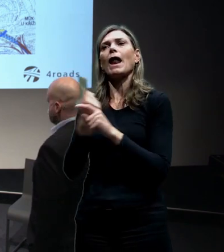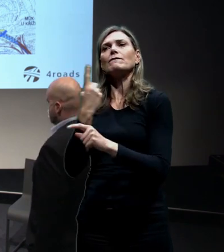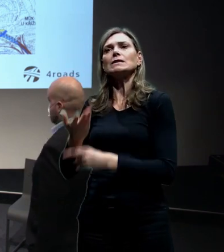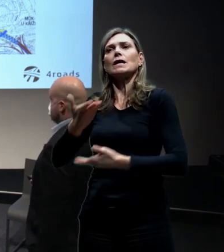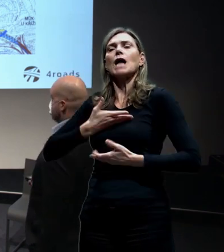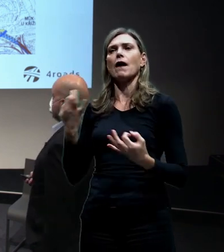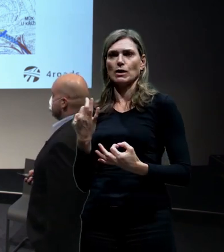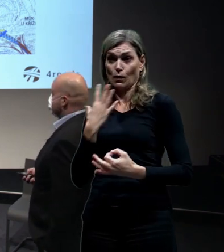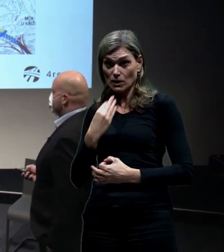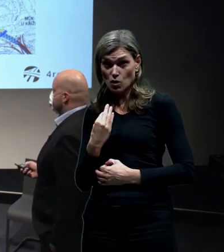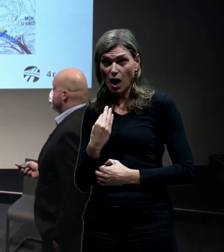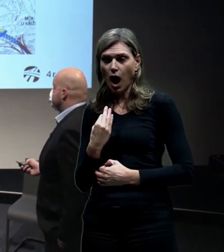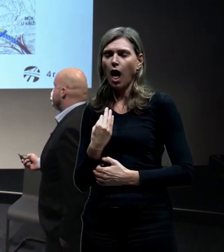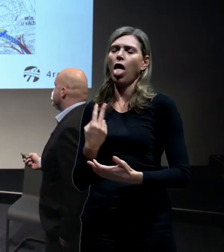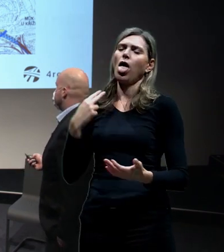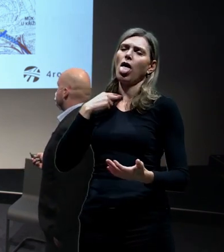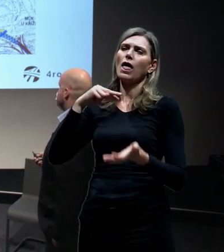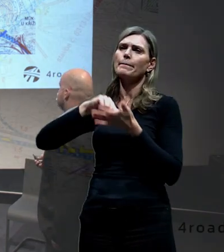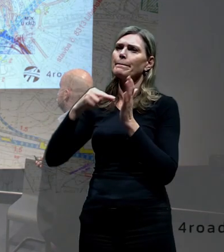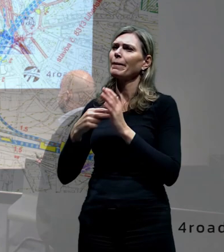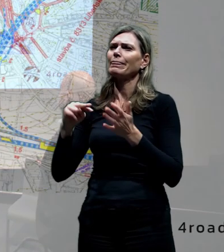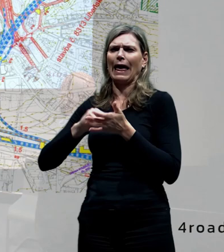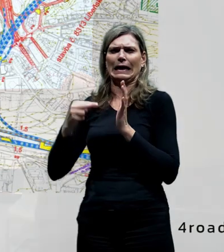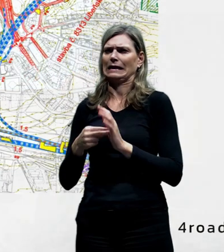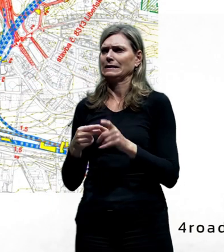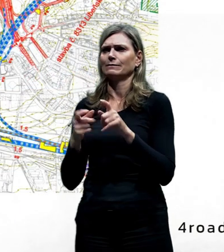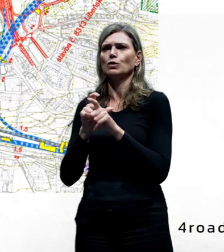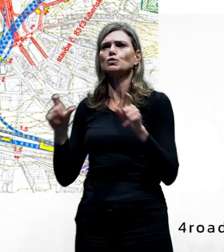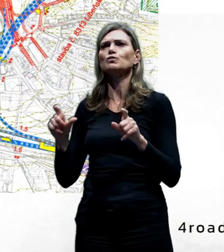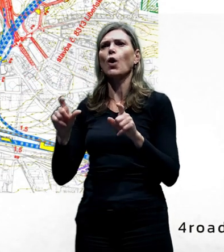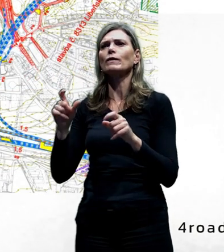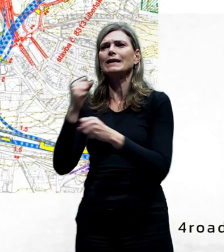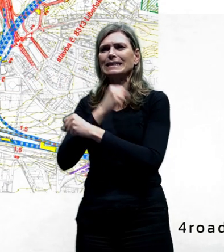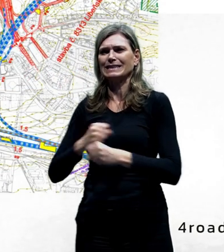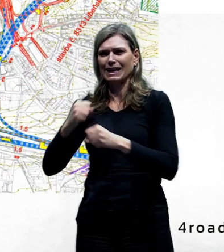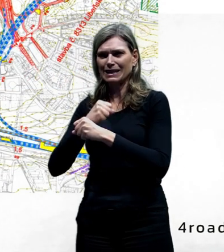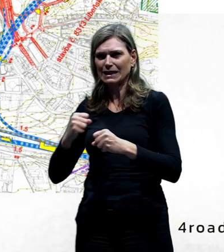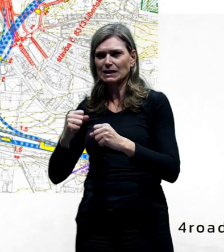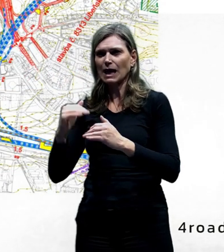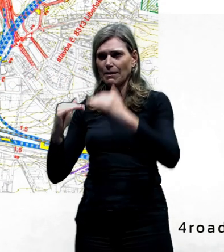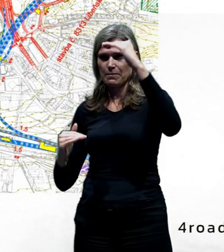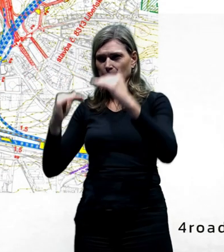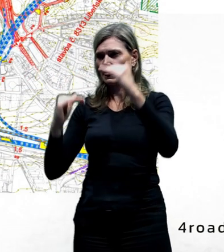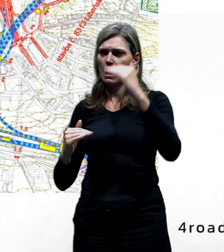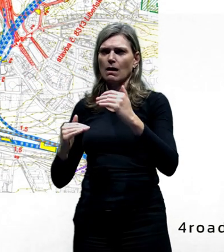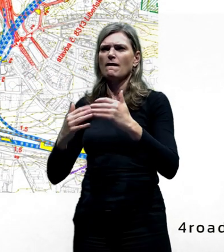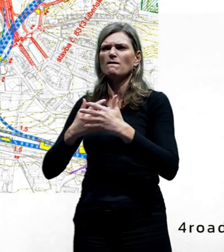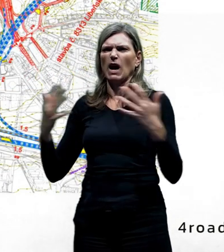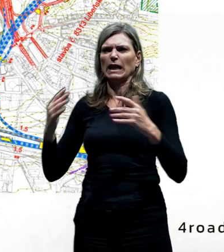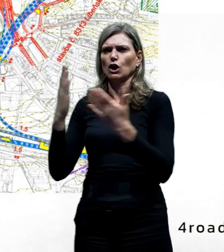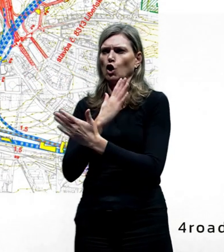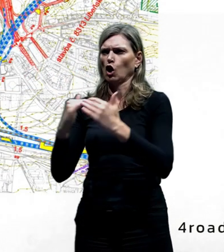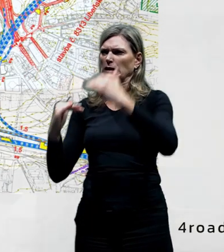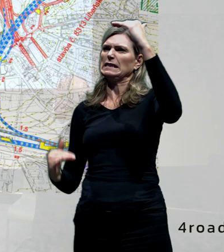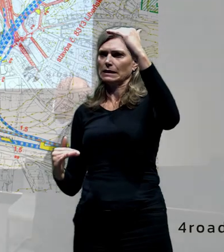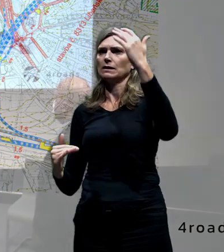tady jsme narazili na technický limit toho, že to převýšení mezi těma těch dvěma územíma je poměrně velké a už teďka je